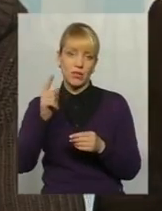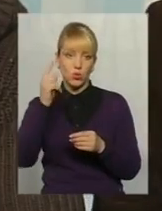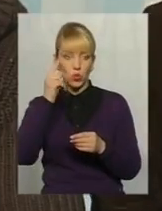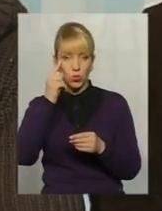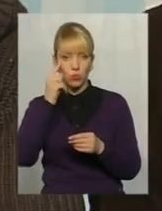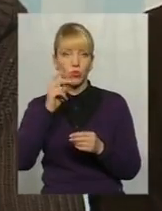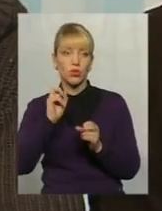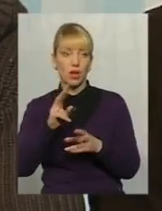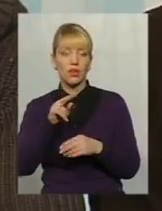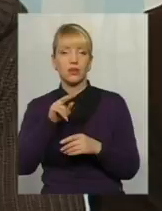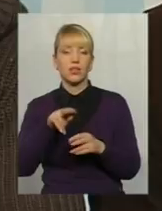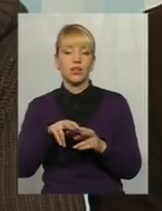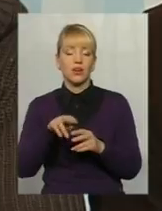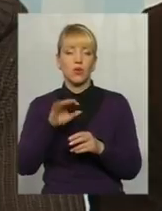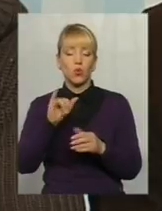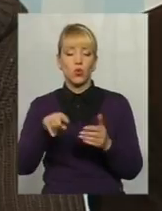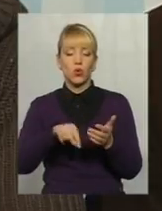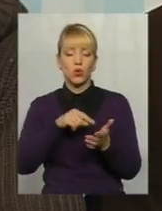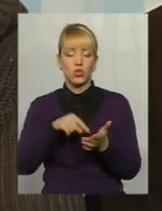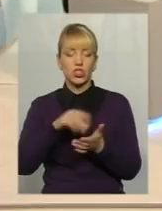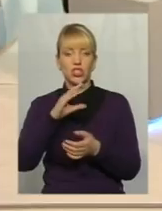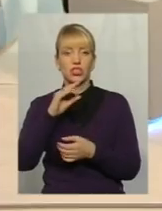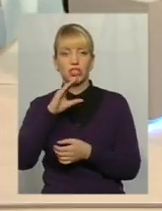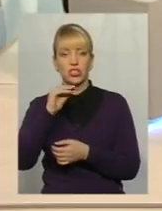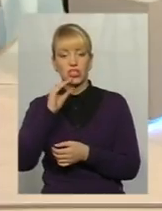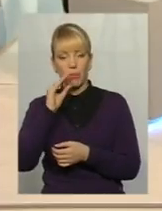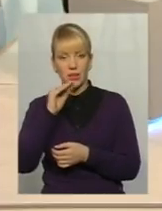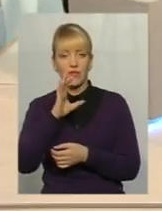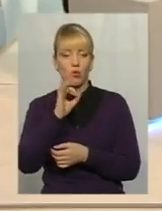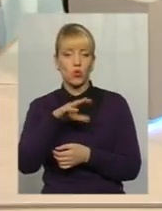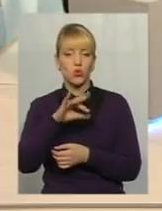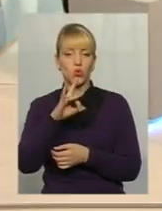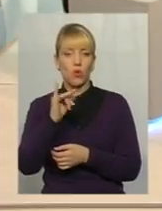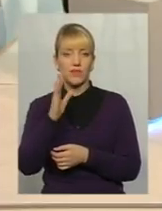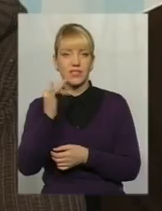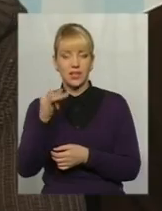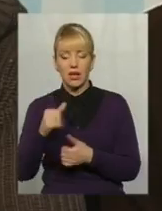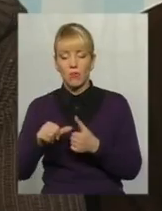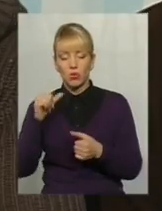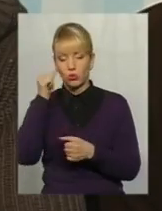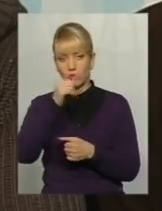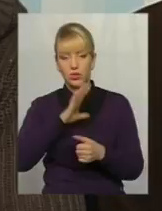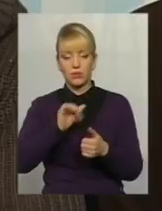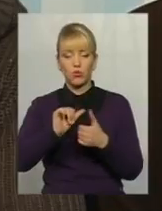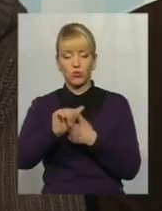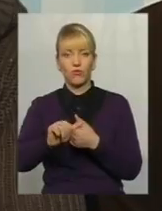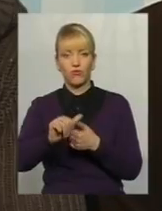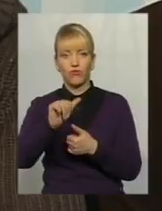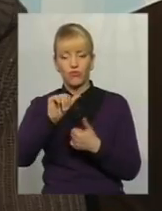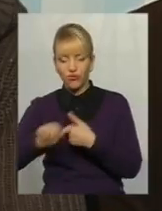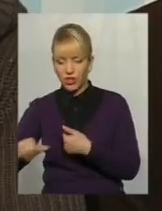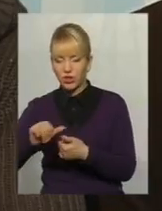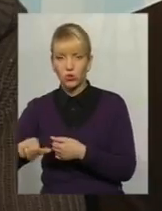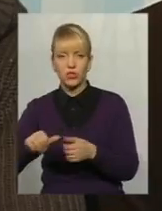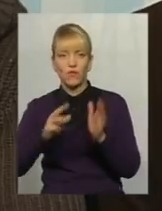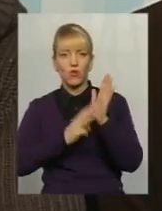по Островському в Шепетівці. Ось, минулого року ми виключили офіційно 86 пам